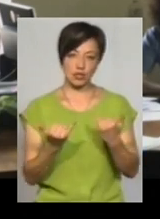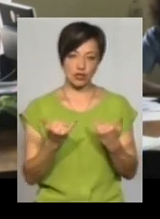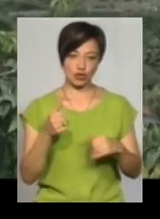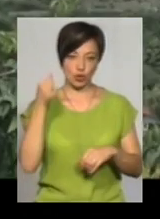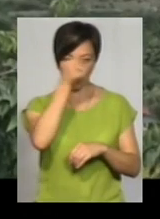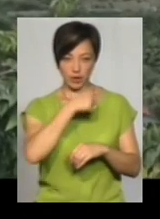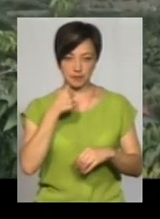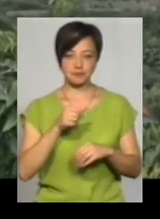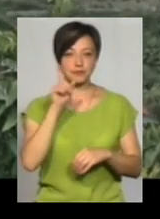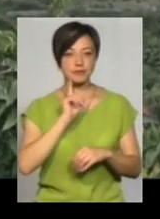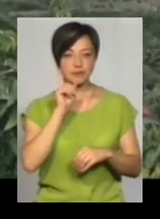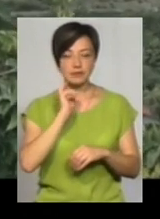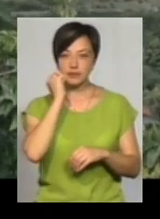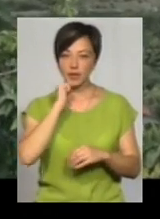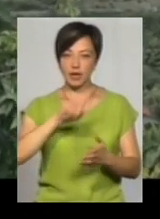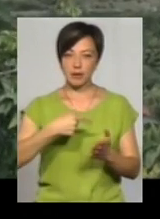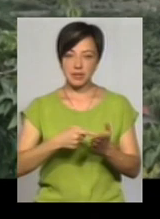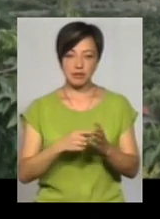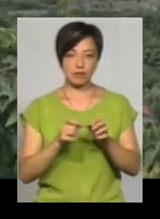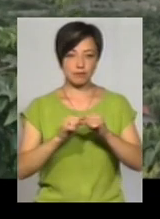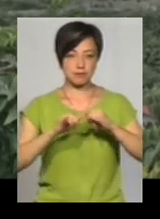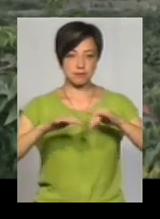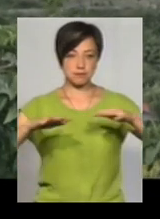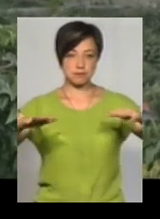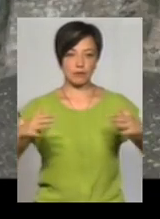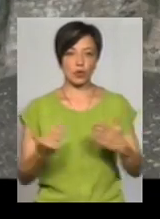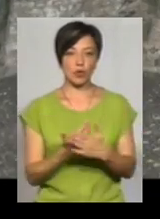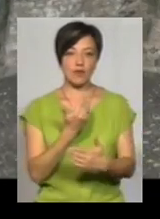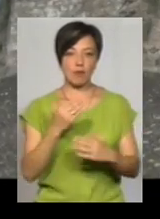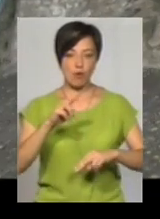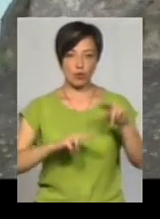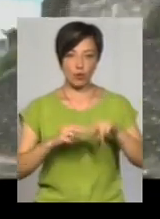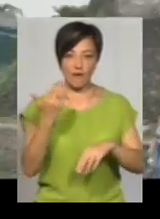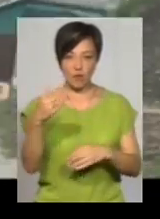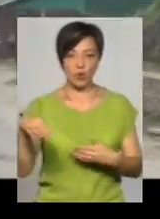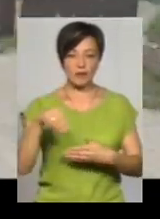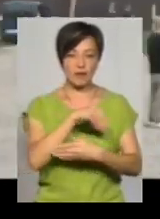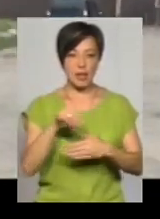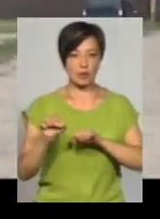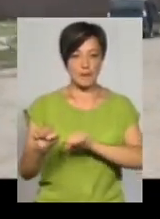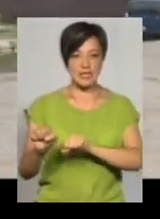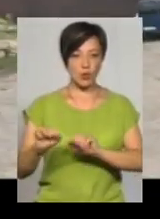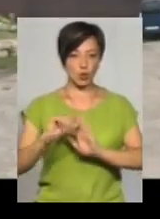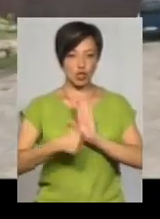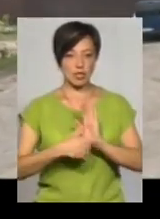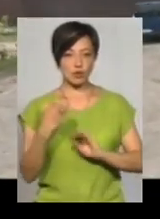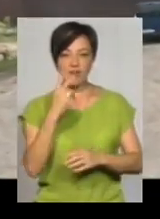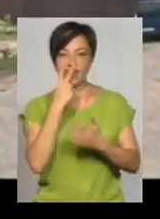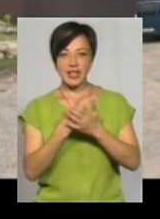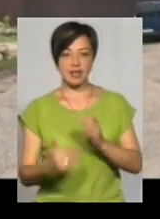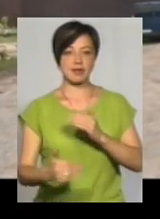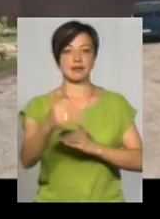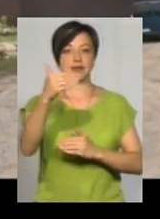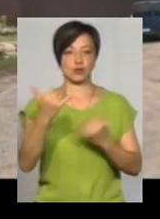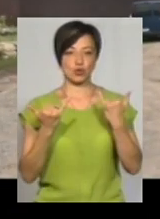роки. Тим часом старе місто обростає новими будовами. Ось за вірменського бастіону 16-го століття видніється